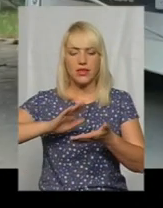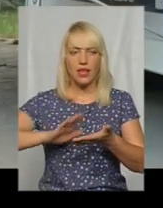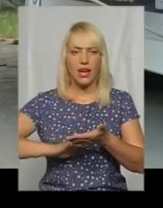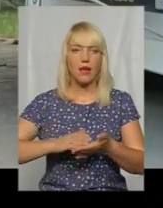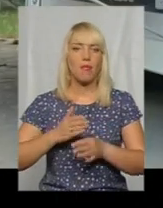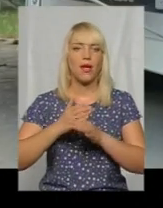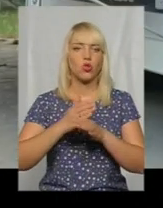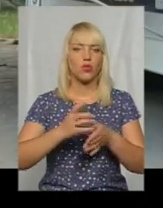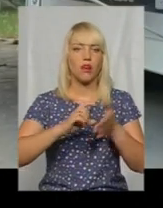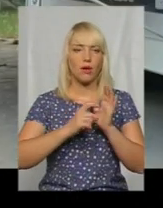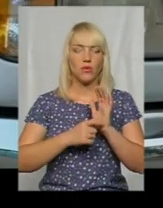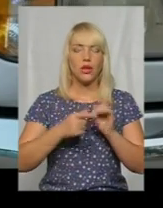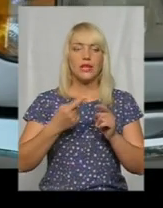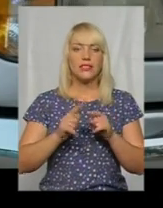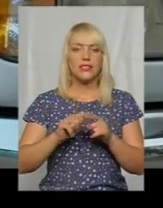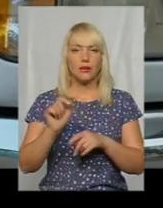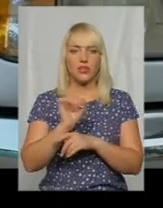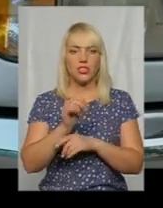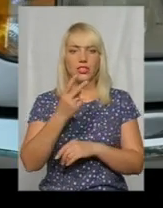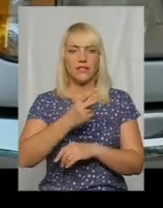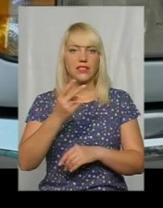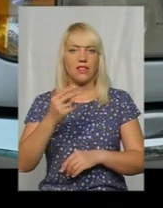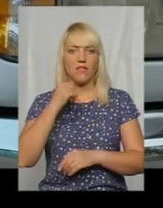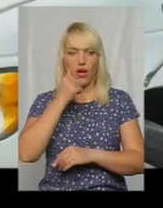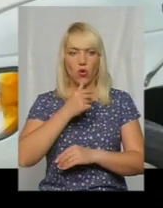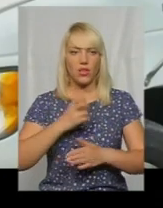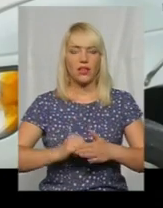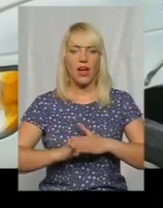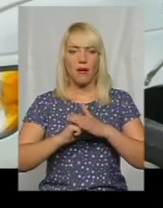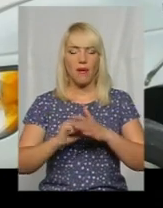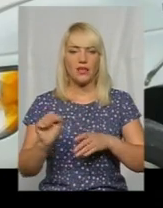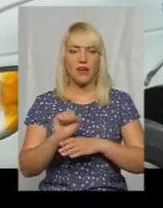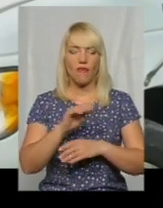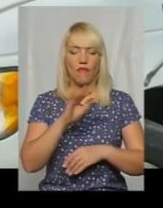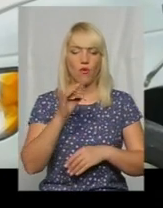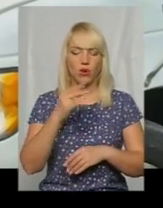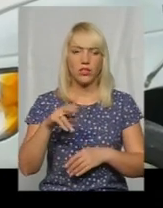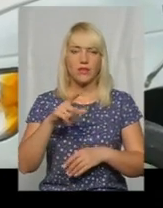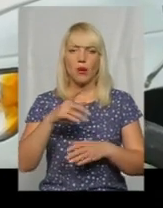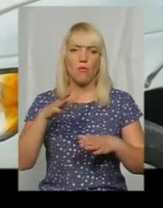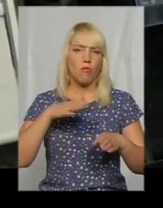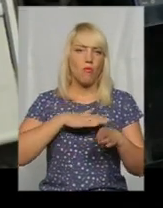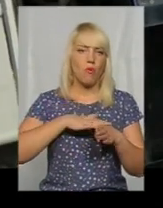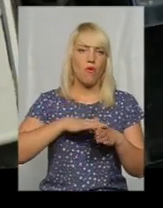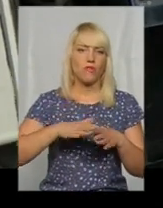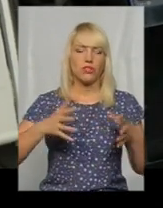Донору мобілю 22 роки. Змонтований на базі автомобіля «Форд», він є повністю автономним. Обладнаний